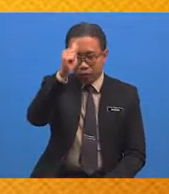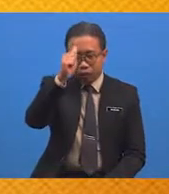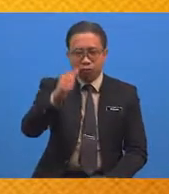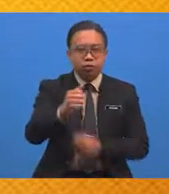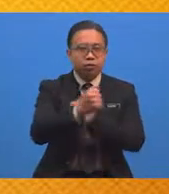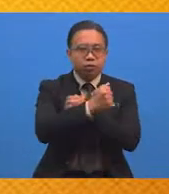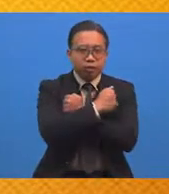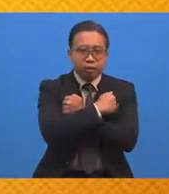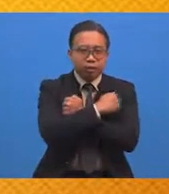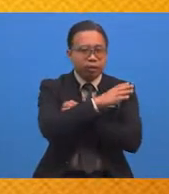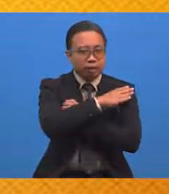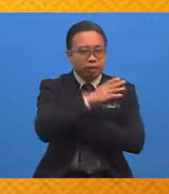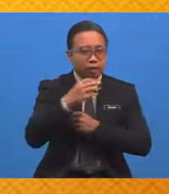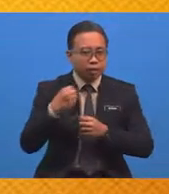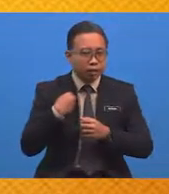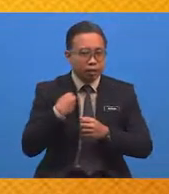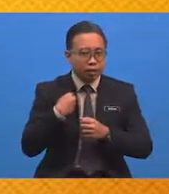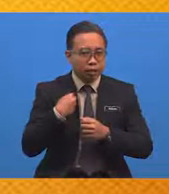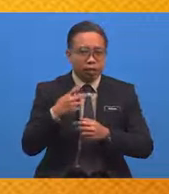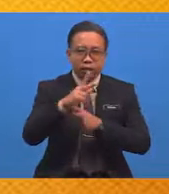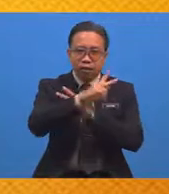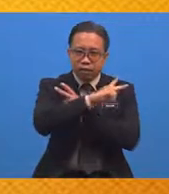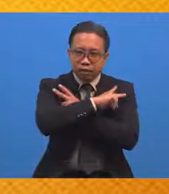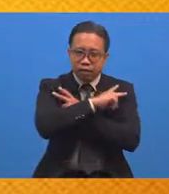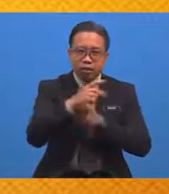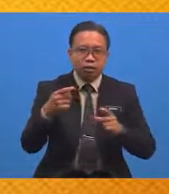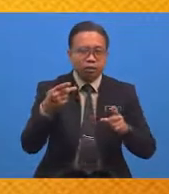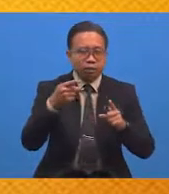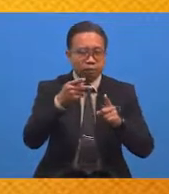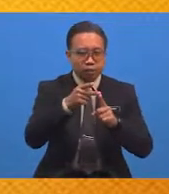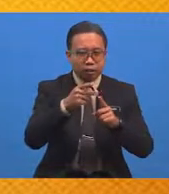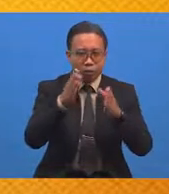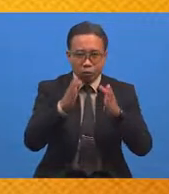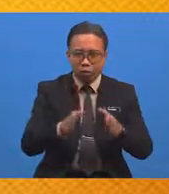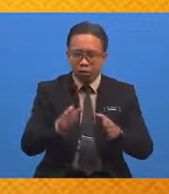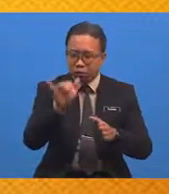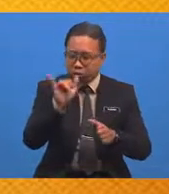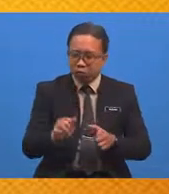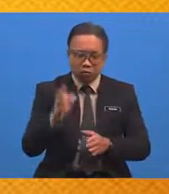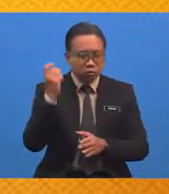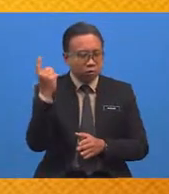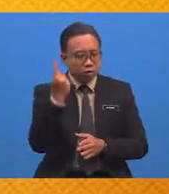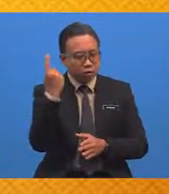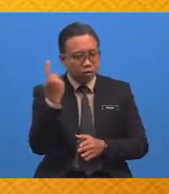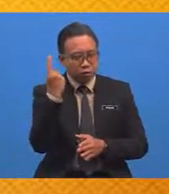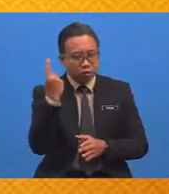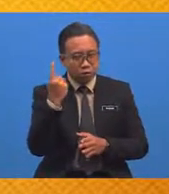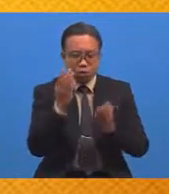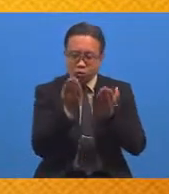sayang dan kasih Kepada orang yang sentiasa berdoa kepadanya